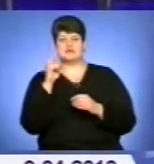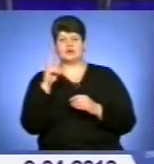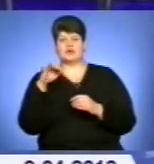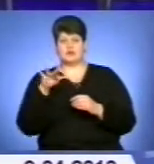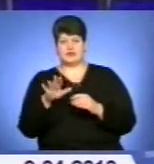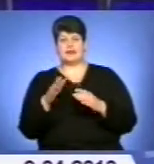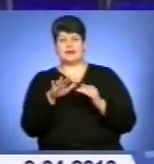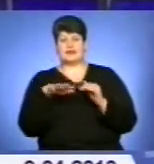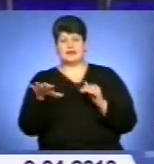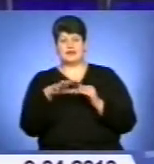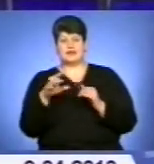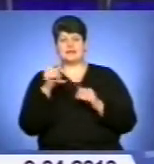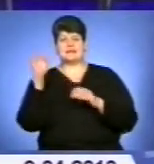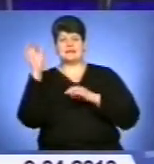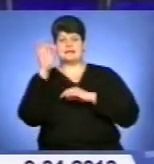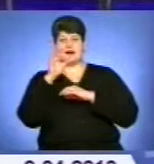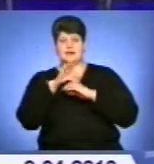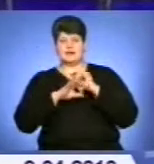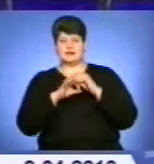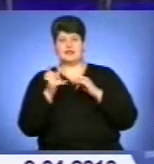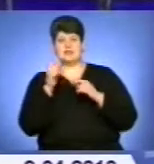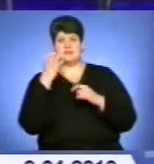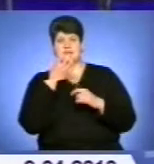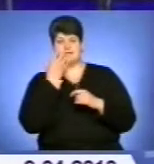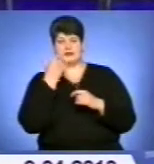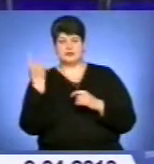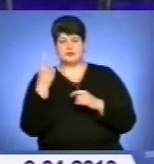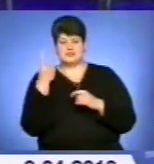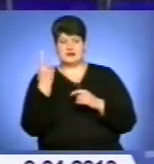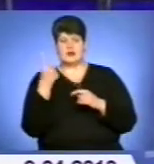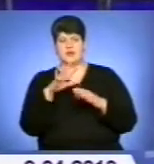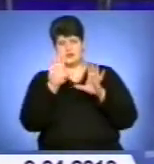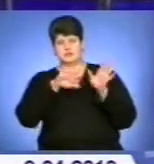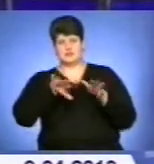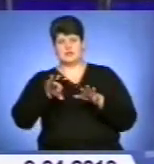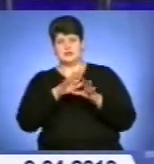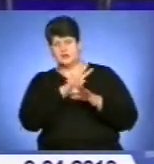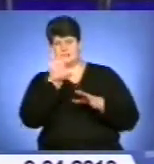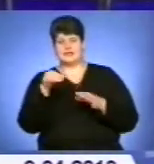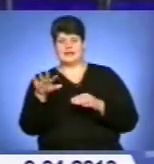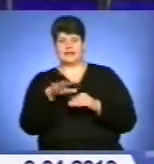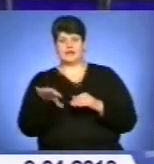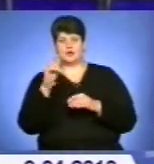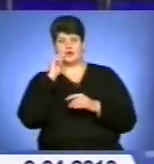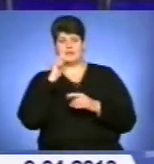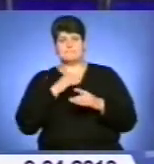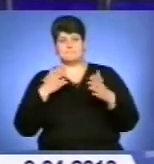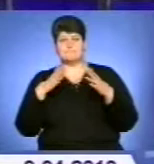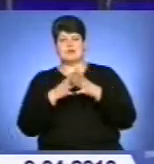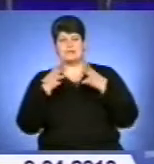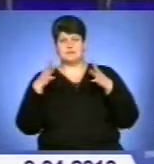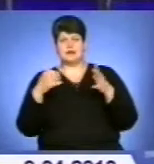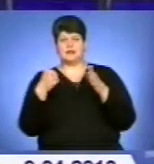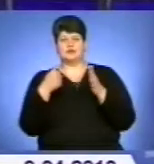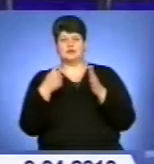західних та південних областей, а 12-13 квітня пошириться на всю територію України. Максимальна позначка підніметься